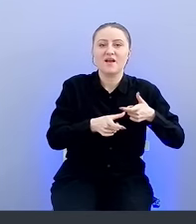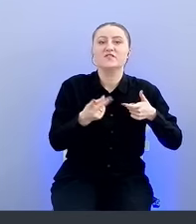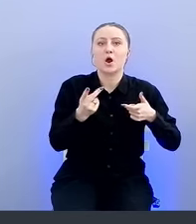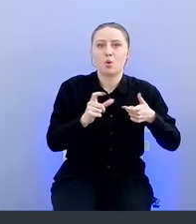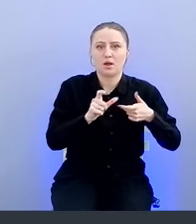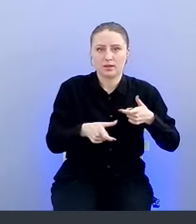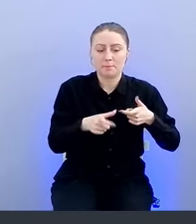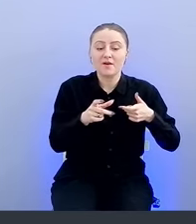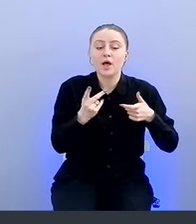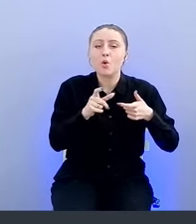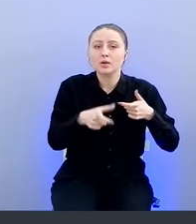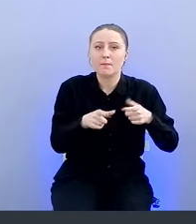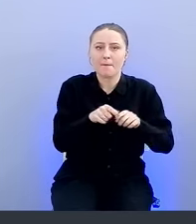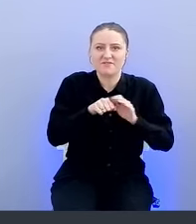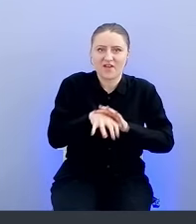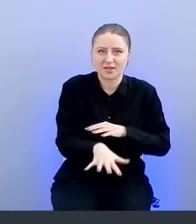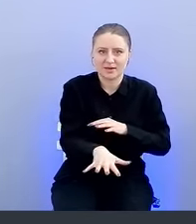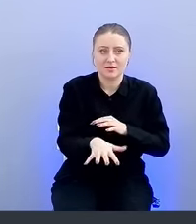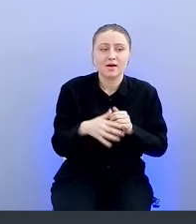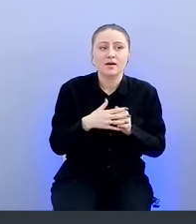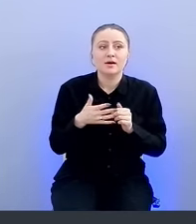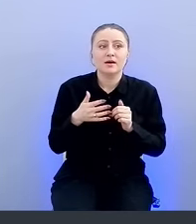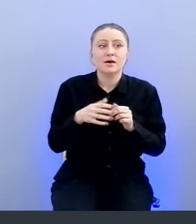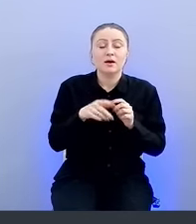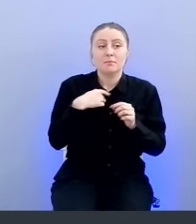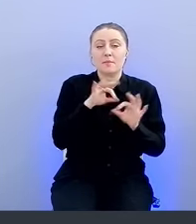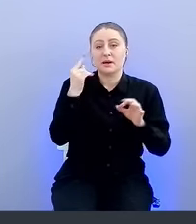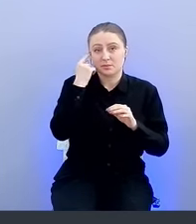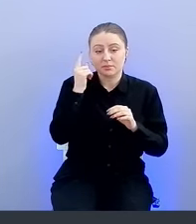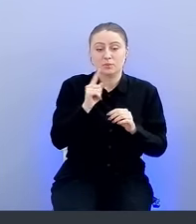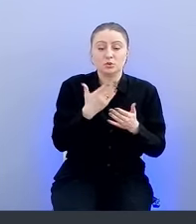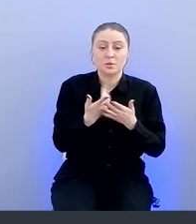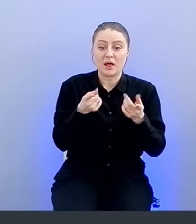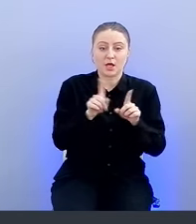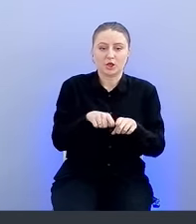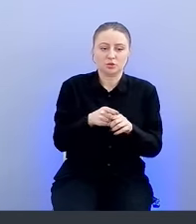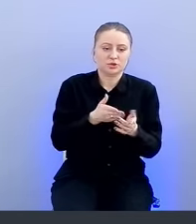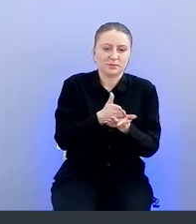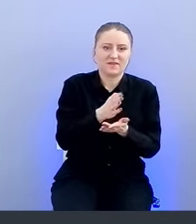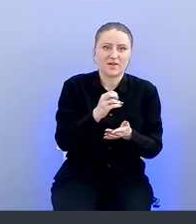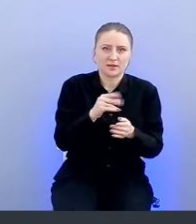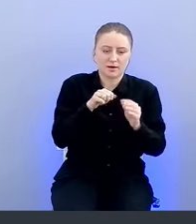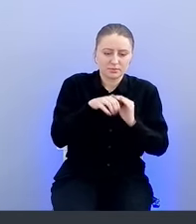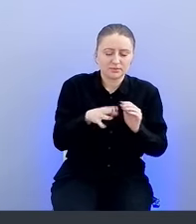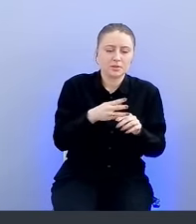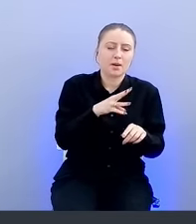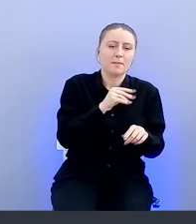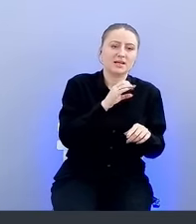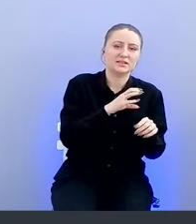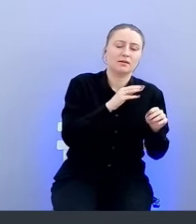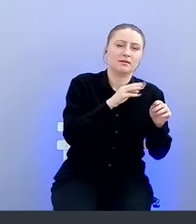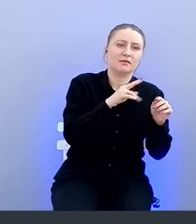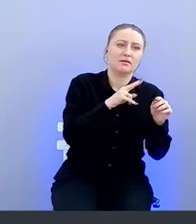рамках веток. То есть мы прекрасно понимаем, что если одна и та же ветка, там мастер, там деф, тест,